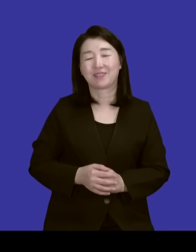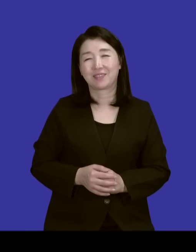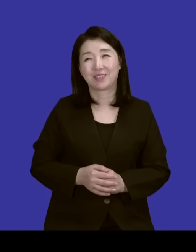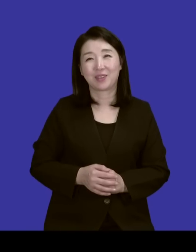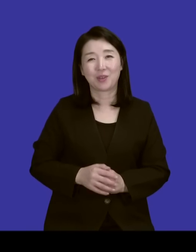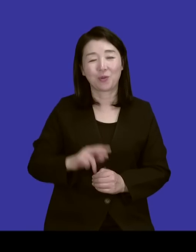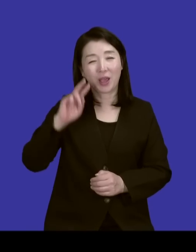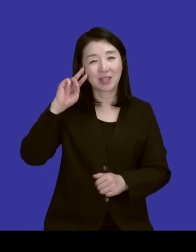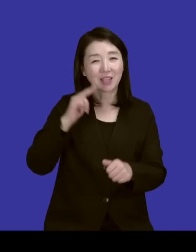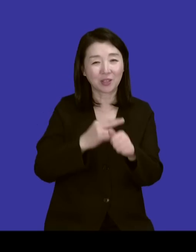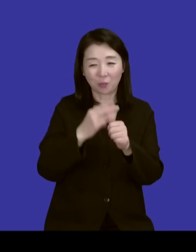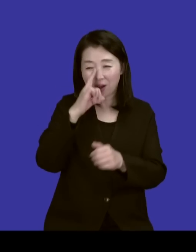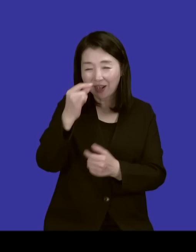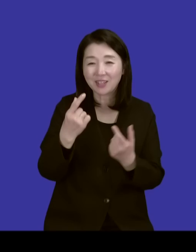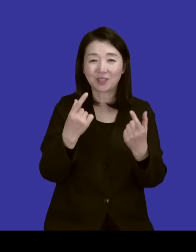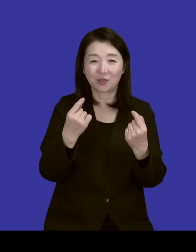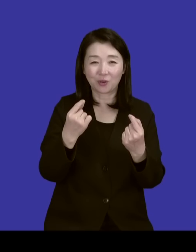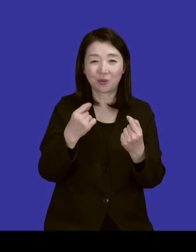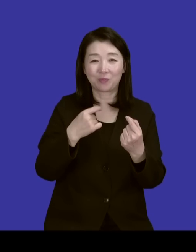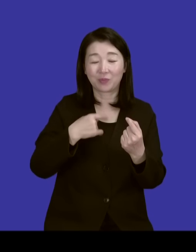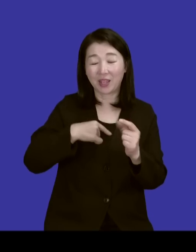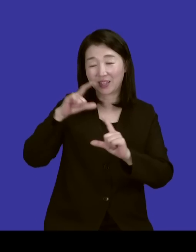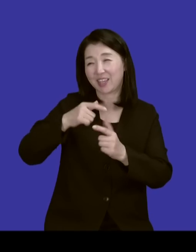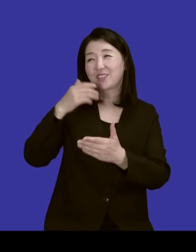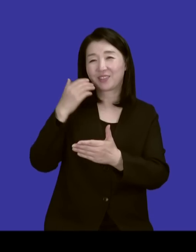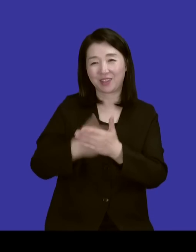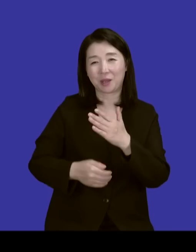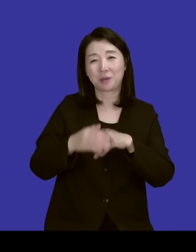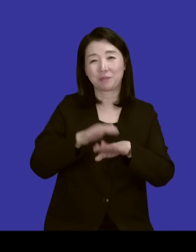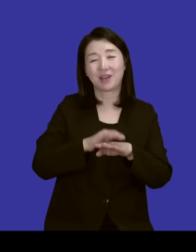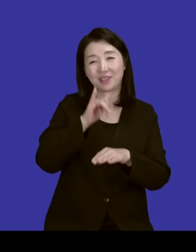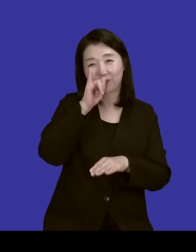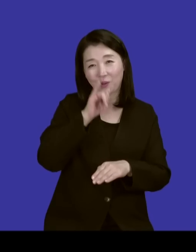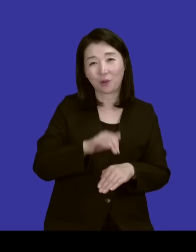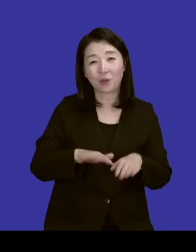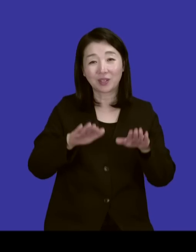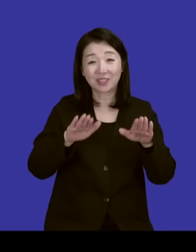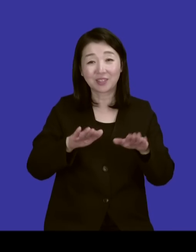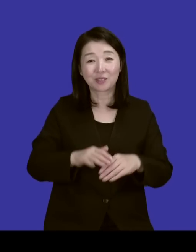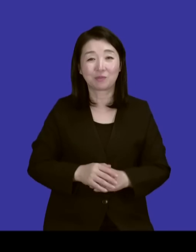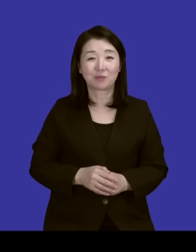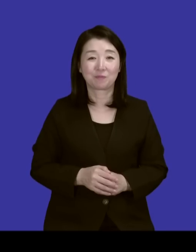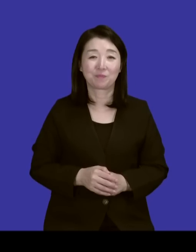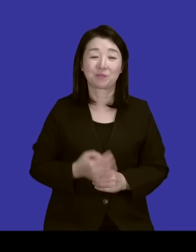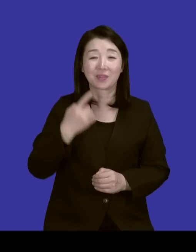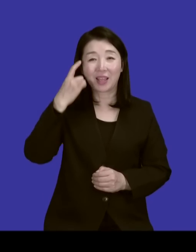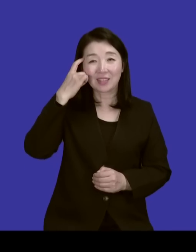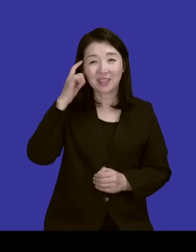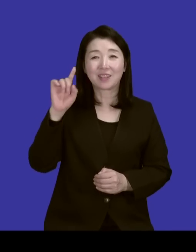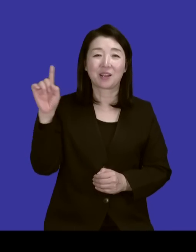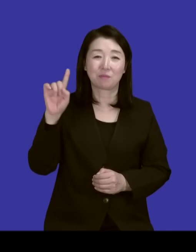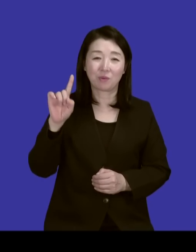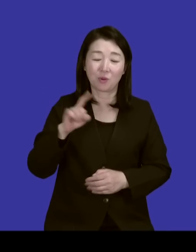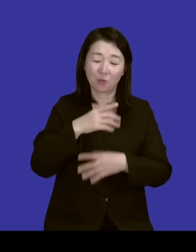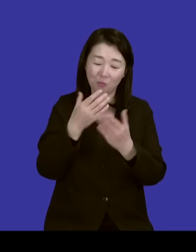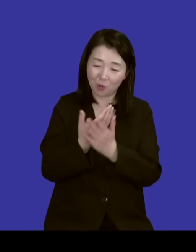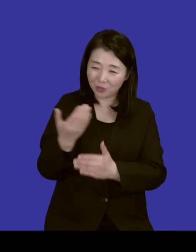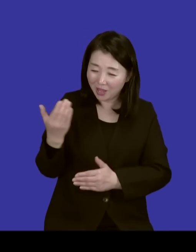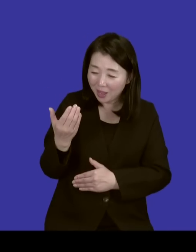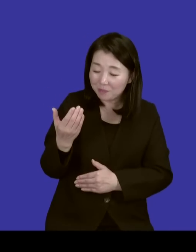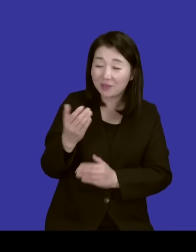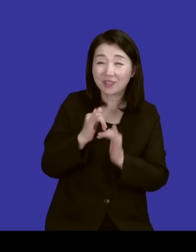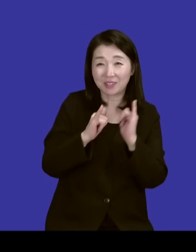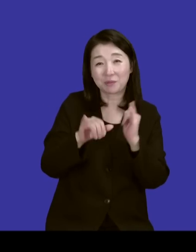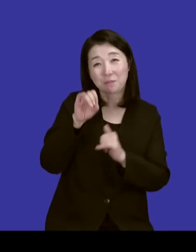가시처럼 남겨두셨죠. 그런데 지금은 저는 그렇게 생각해요. 모든 아픈 분들한테 그렇게